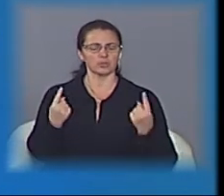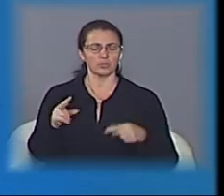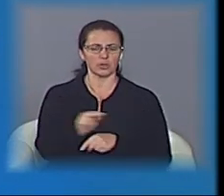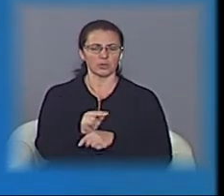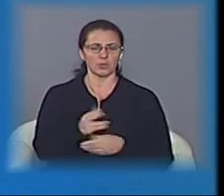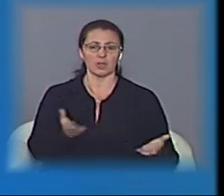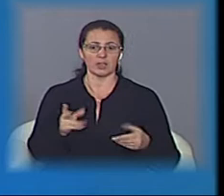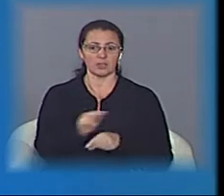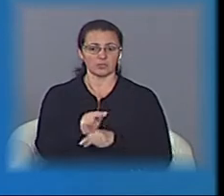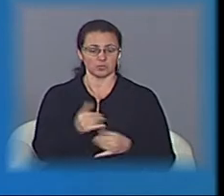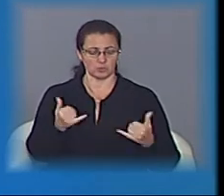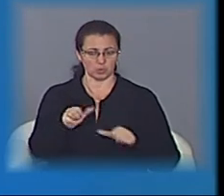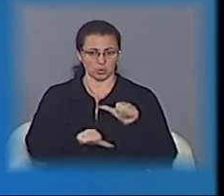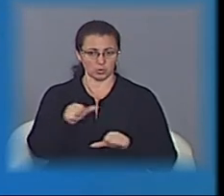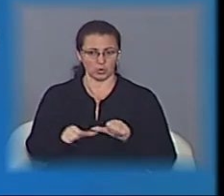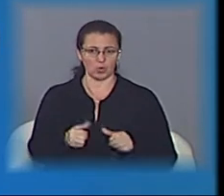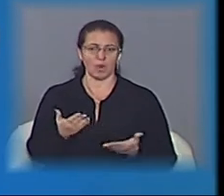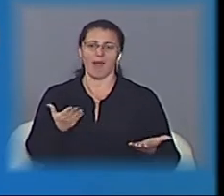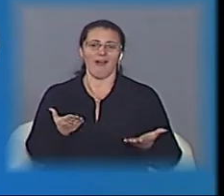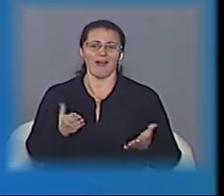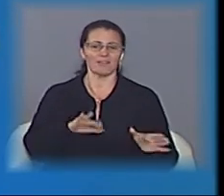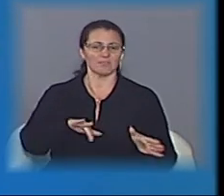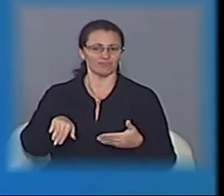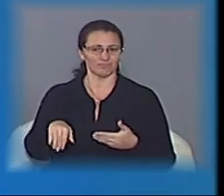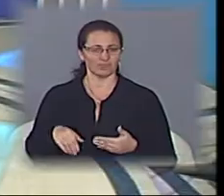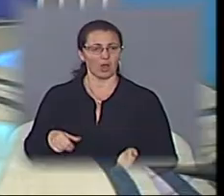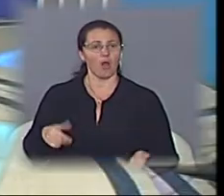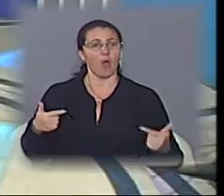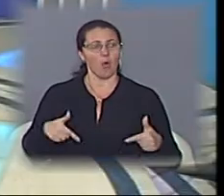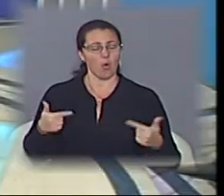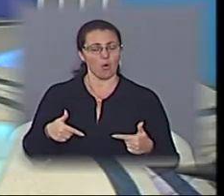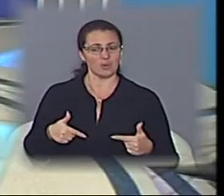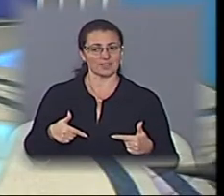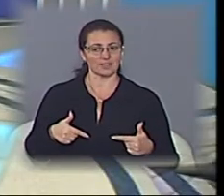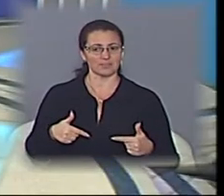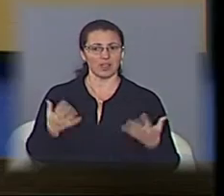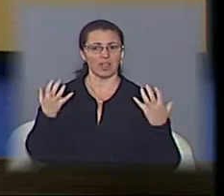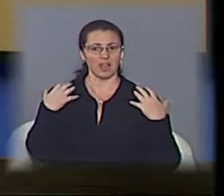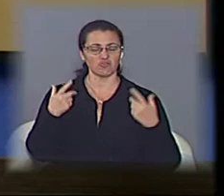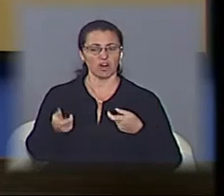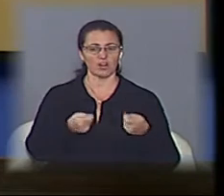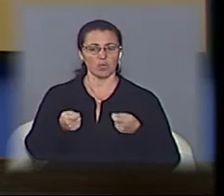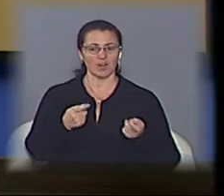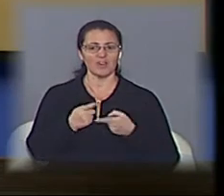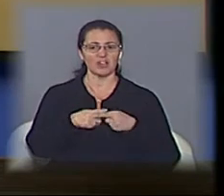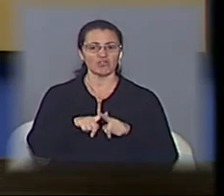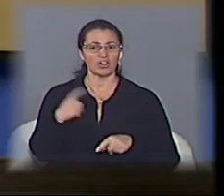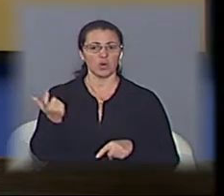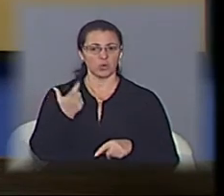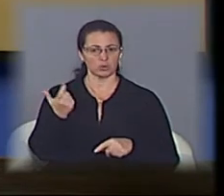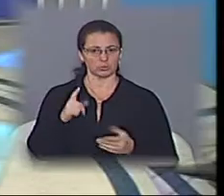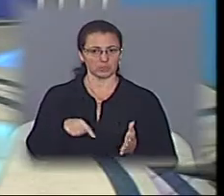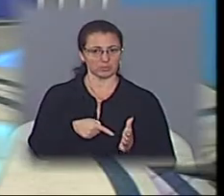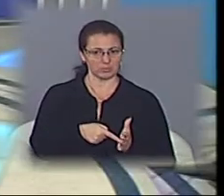цього року, а які залишаться поза увагою. У нас у студії гості поруч зі мною Олександр Одонець, відначальник управління інженерного господарства